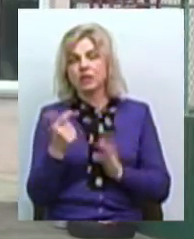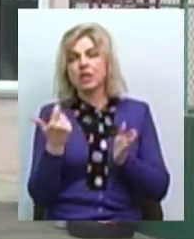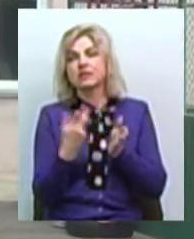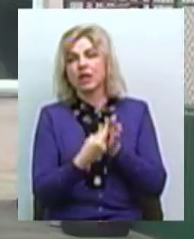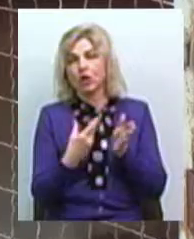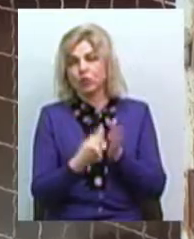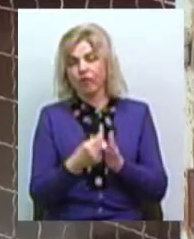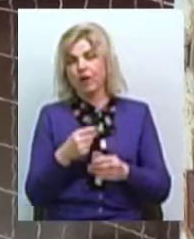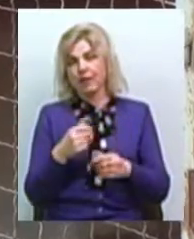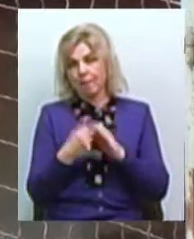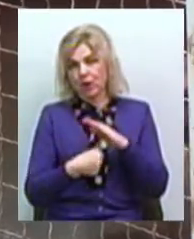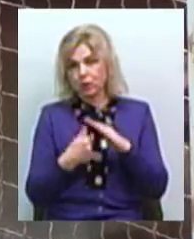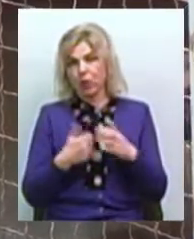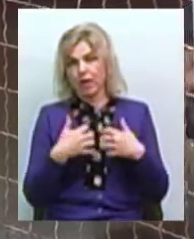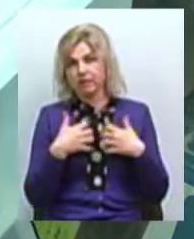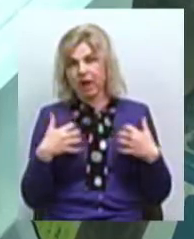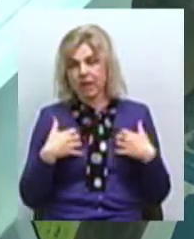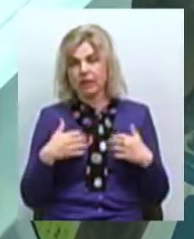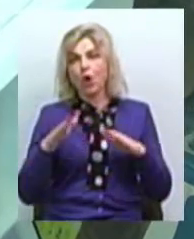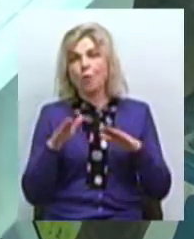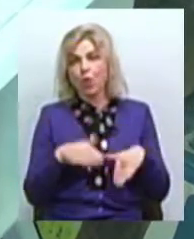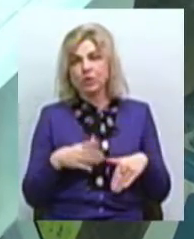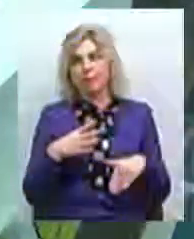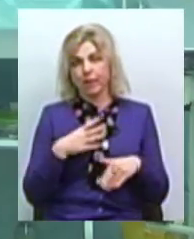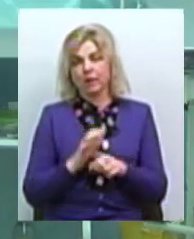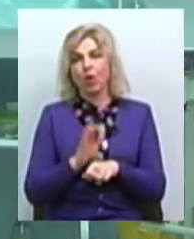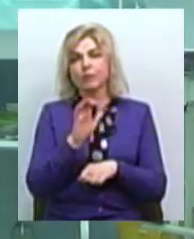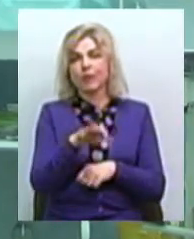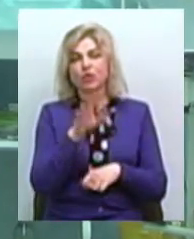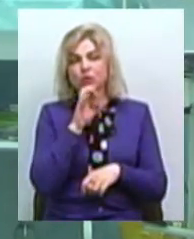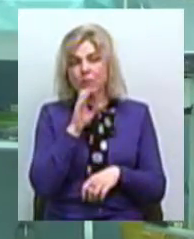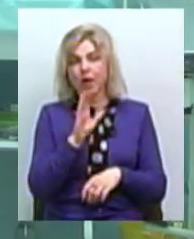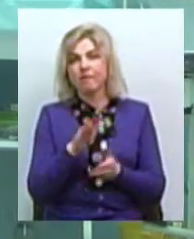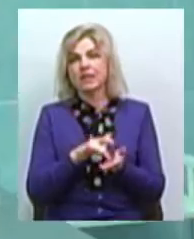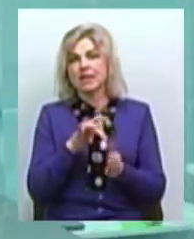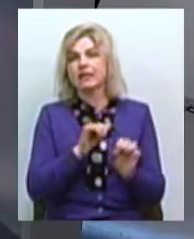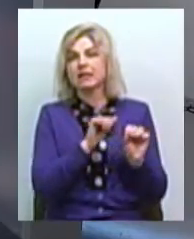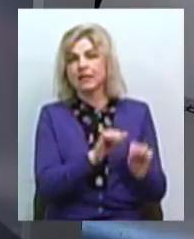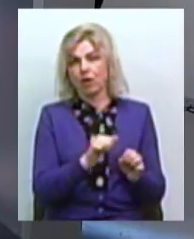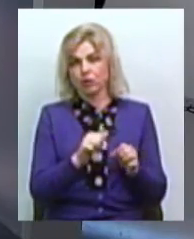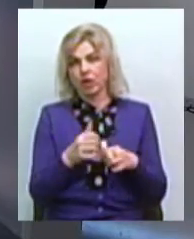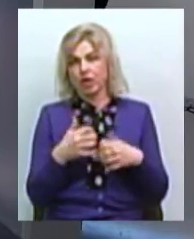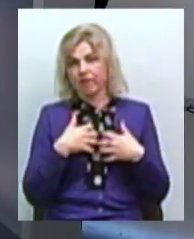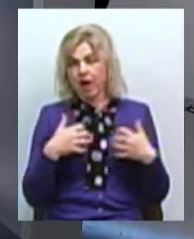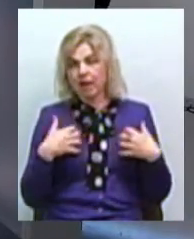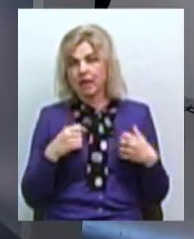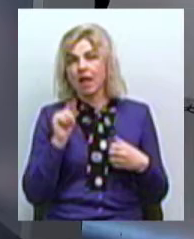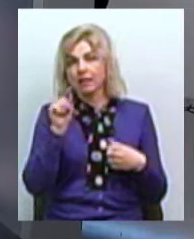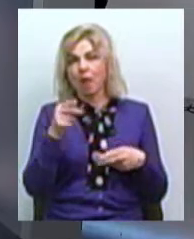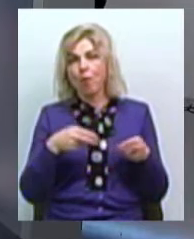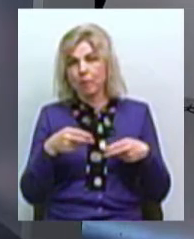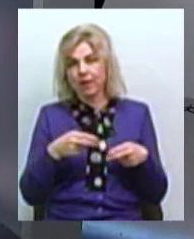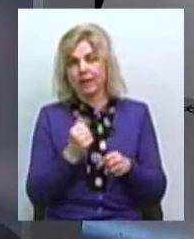безпритульних тварин. Після відловлювання собак відвозили до комунального підприємства «Центр захисту тварин». Там в операційні відбувався процес